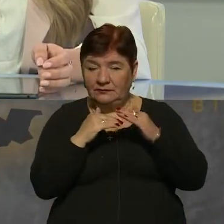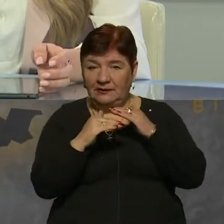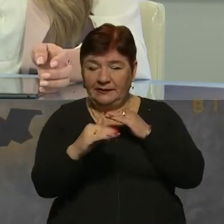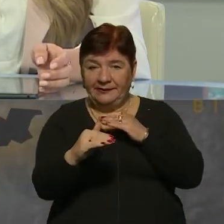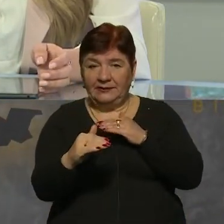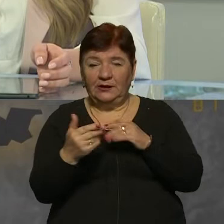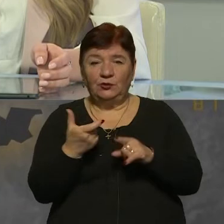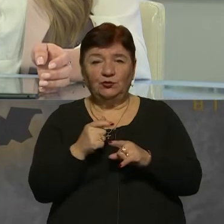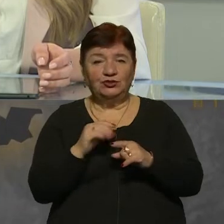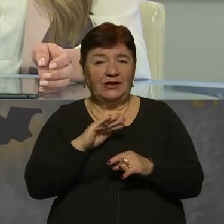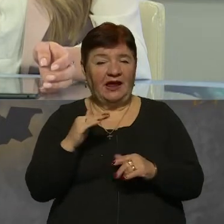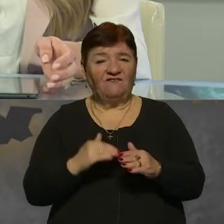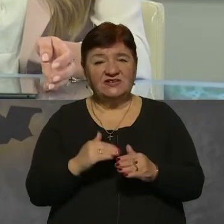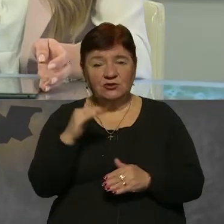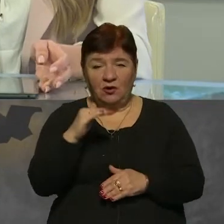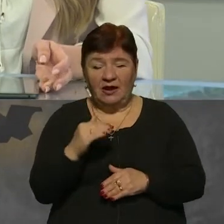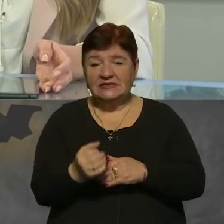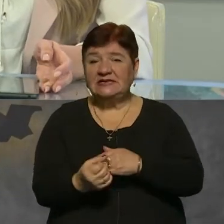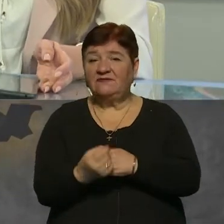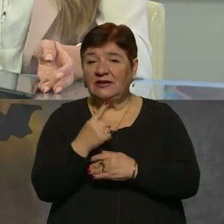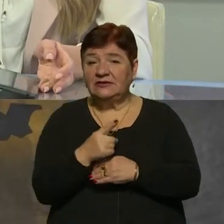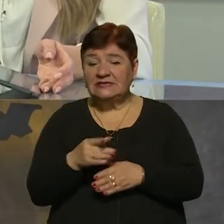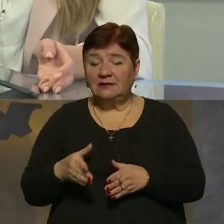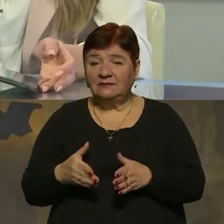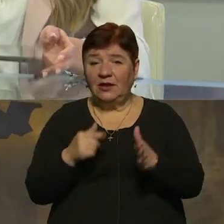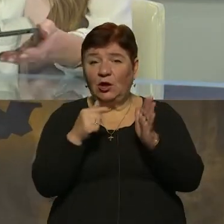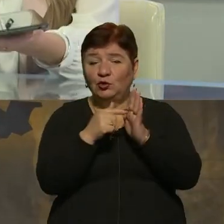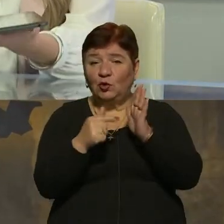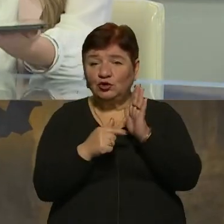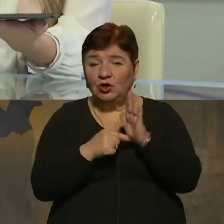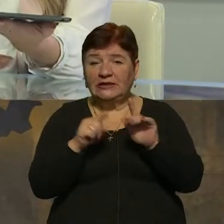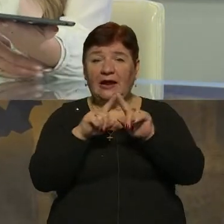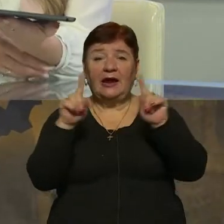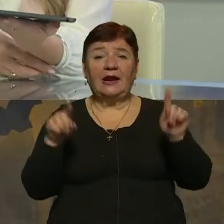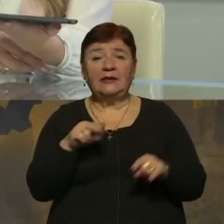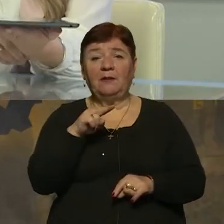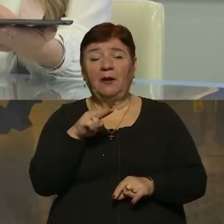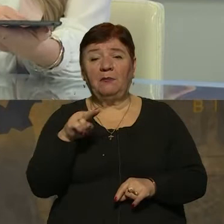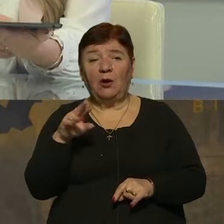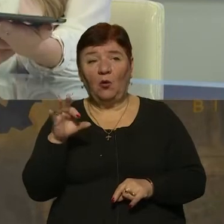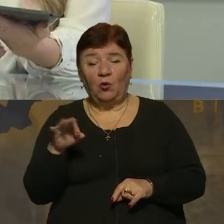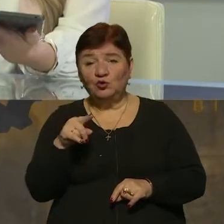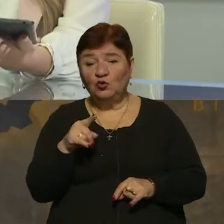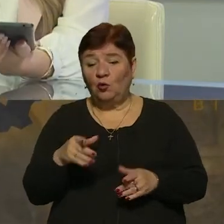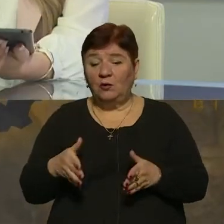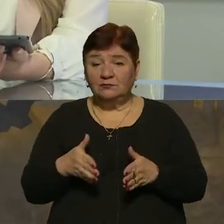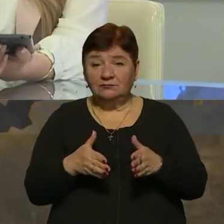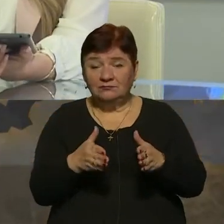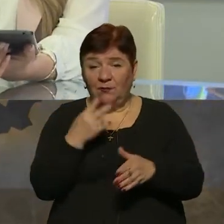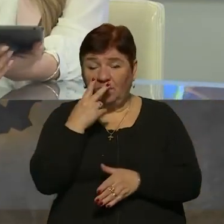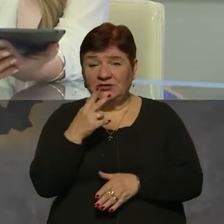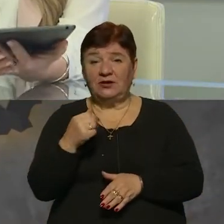цілей дуже невисока, з'явилася траса точок на мапі ЄППО. Цю трасу побачили